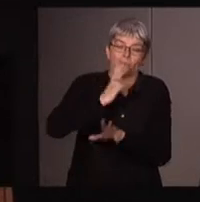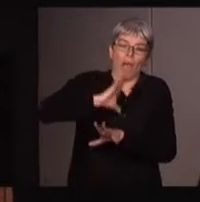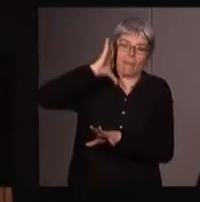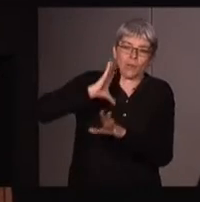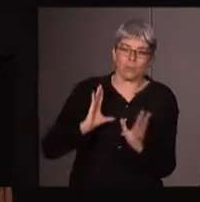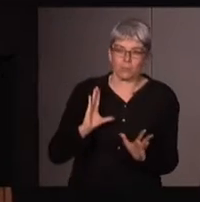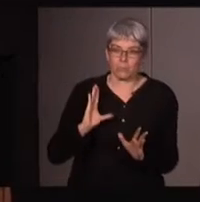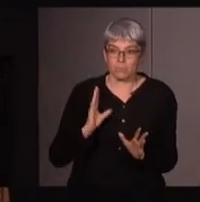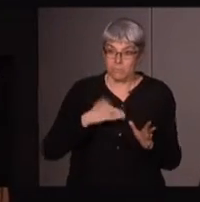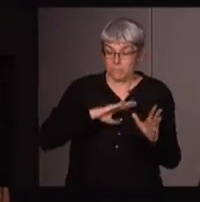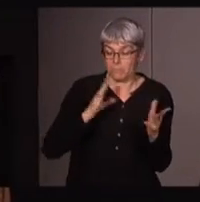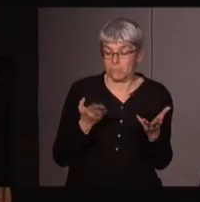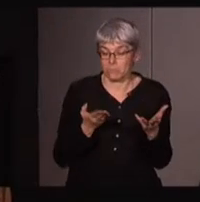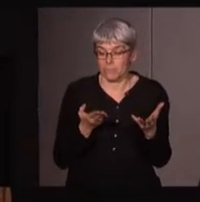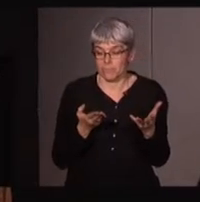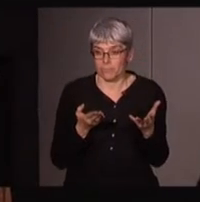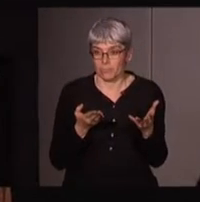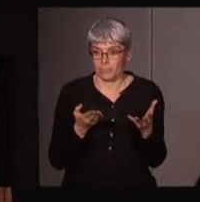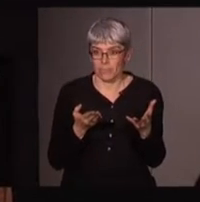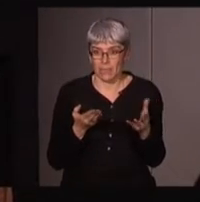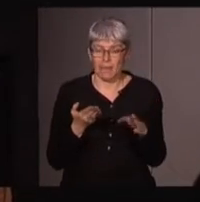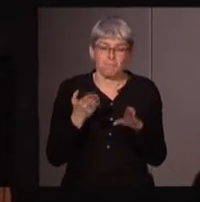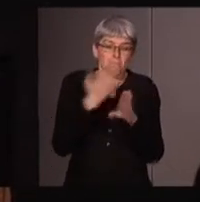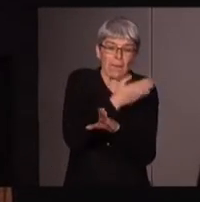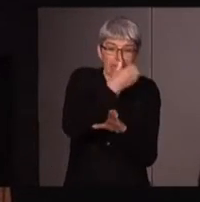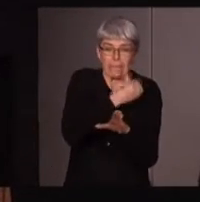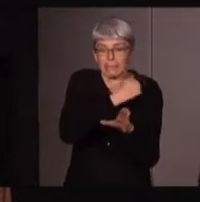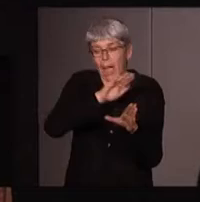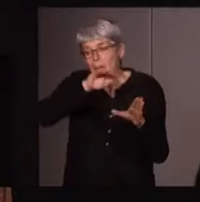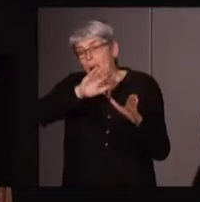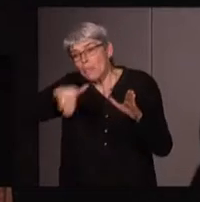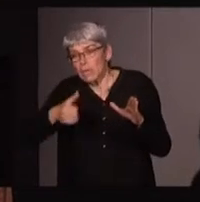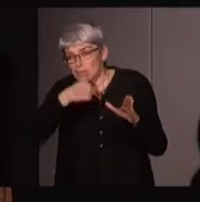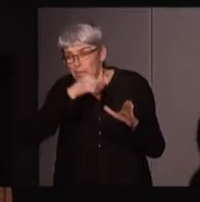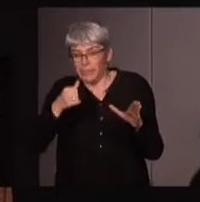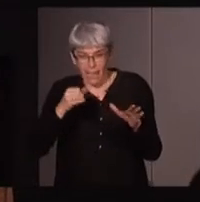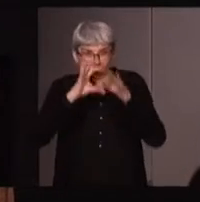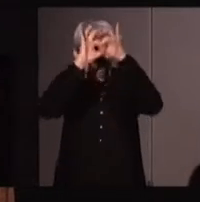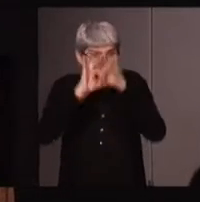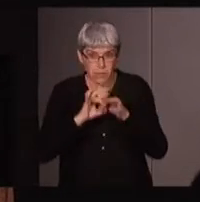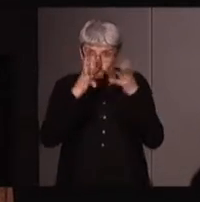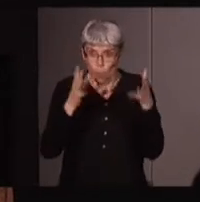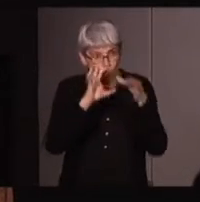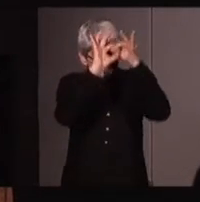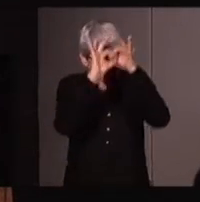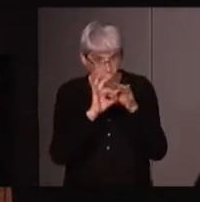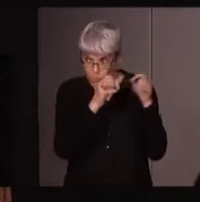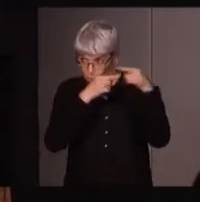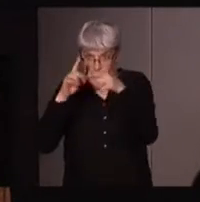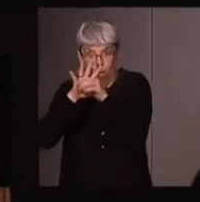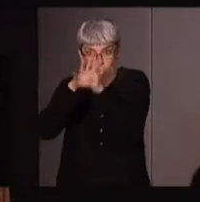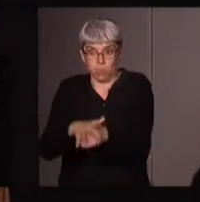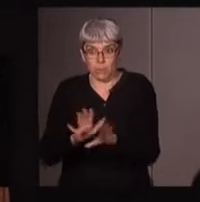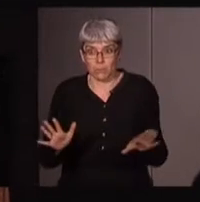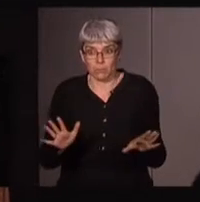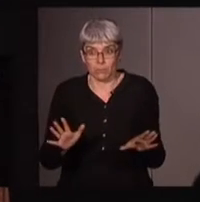parce que, encore une fois, par définition, pré-chrétien, pas pré-chrétien, c'est de la religion et qui dit religion dit oppression et certainement